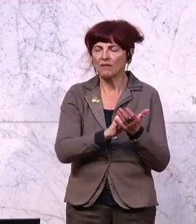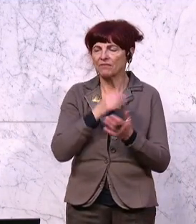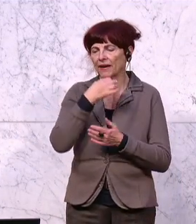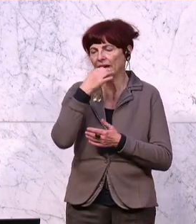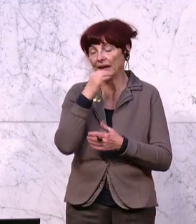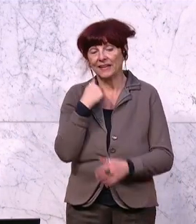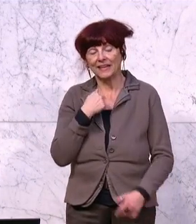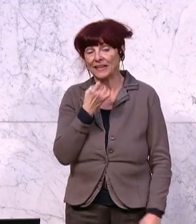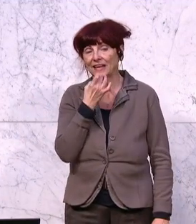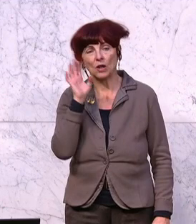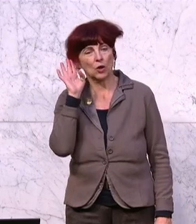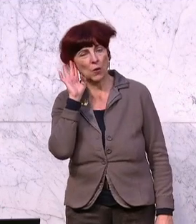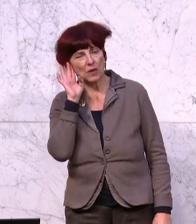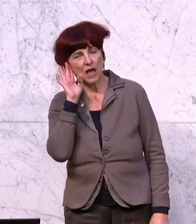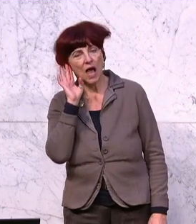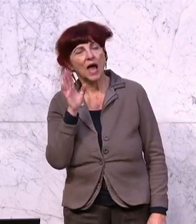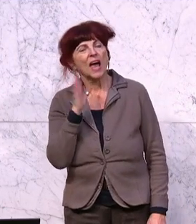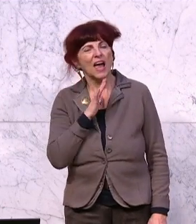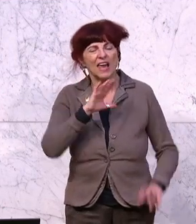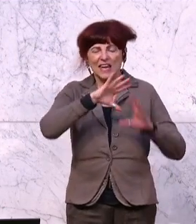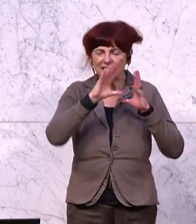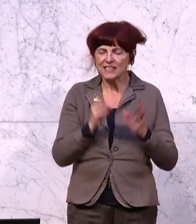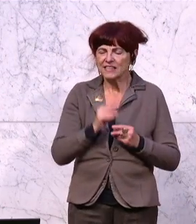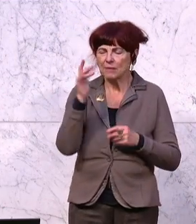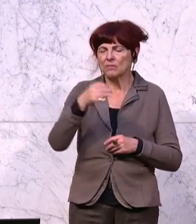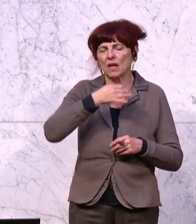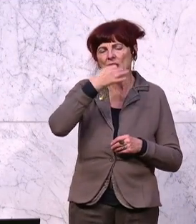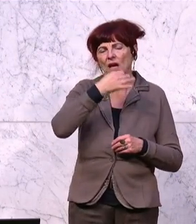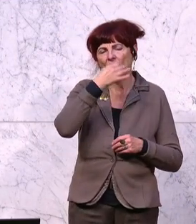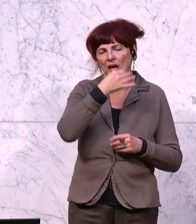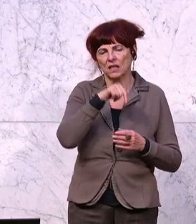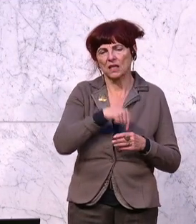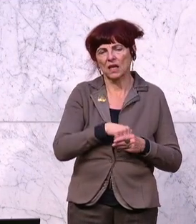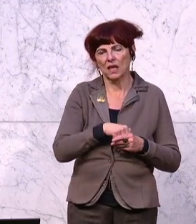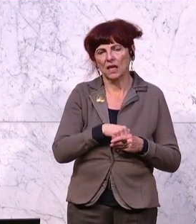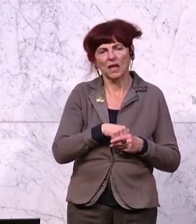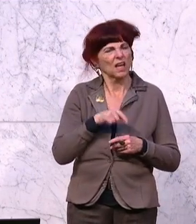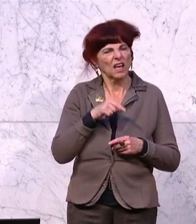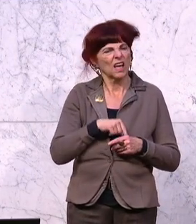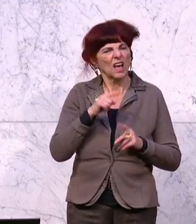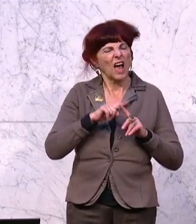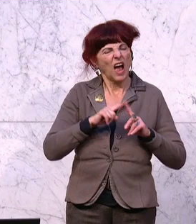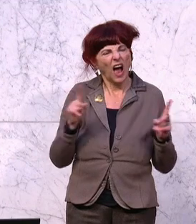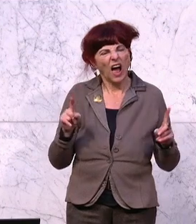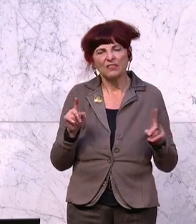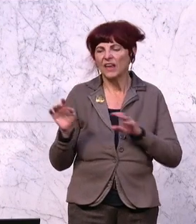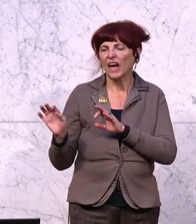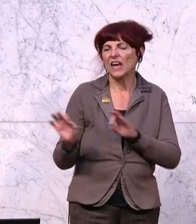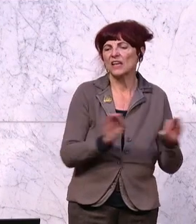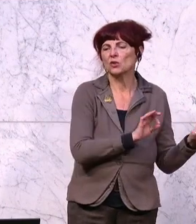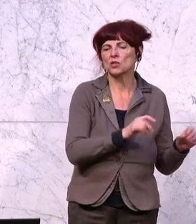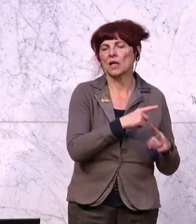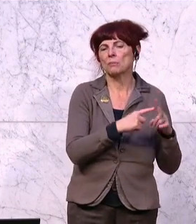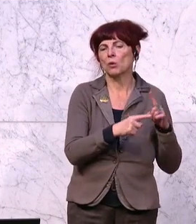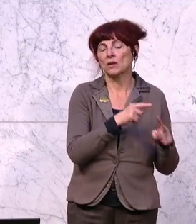Ihren Gesamtinhalt Ihrer Rede vor Augen halte, kommt mir immer vor, wir reden über zwei unterschiedliche Industriepolitik-Welten. Sie